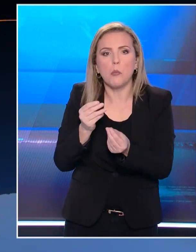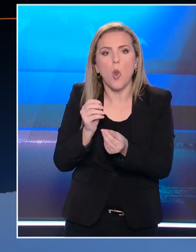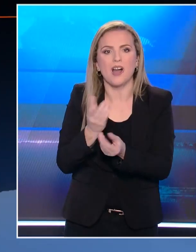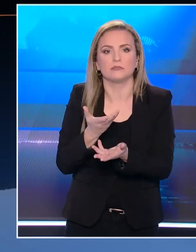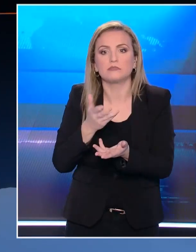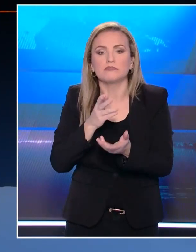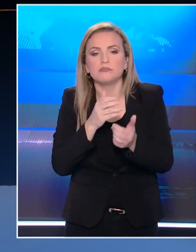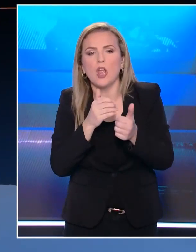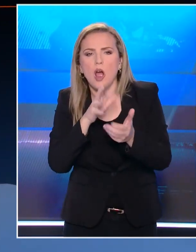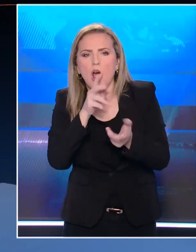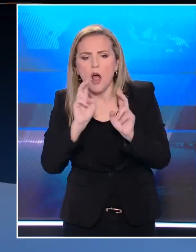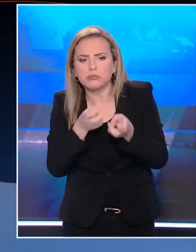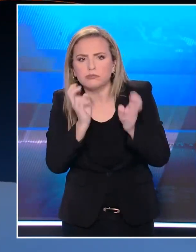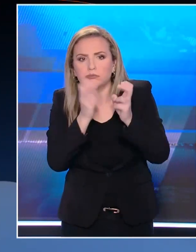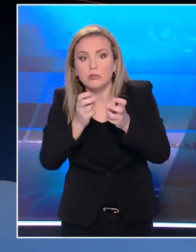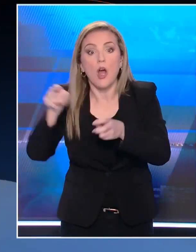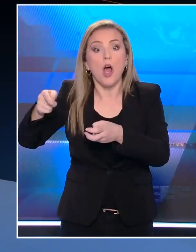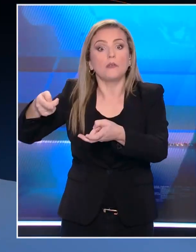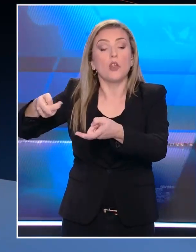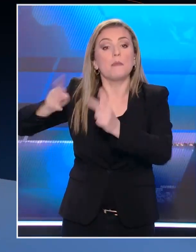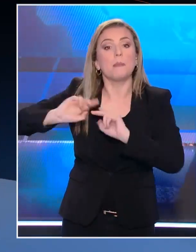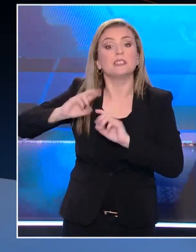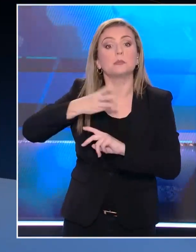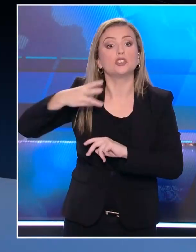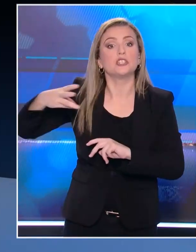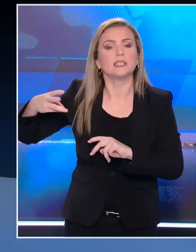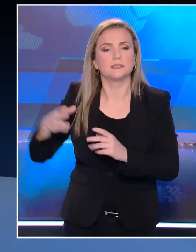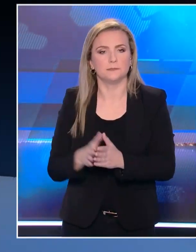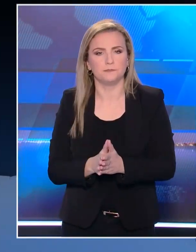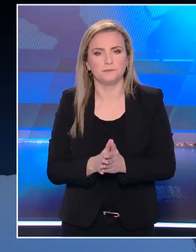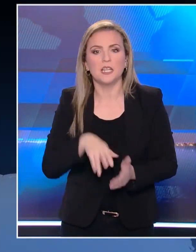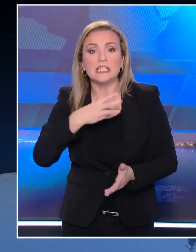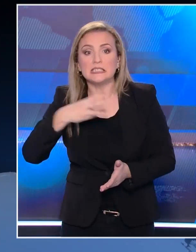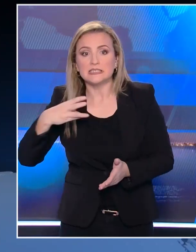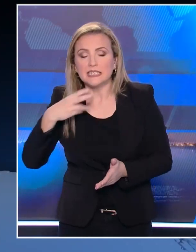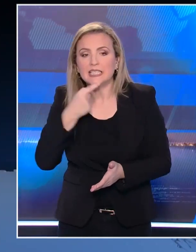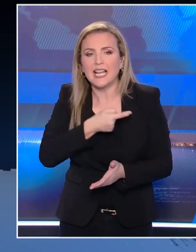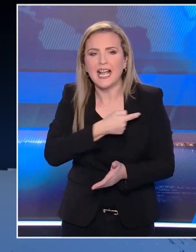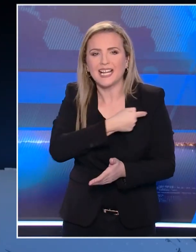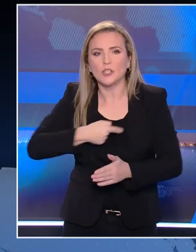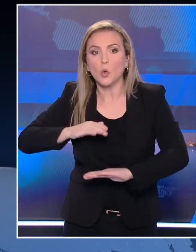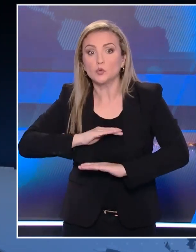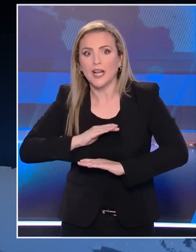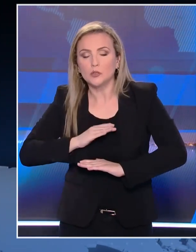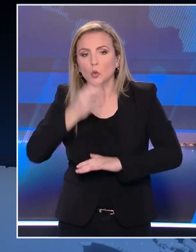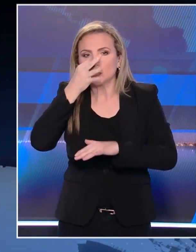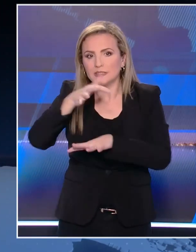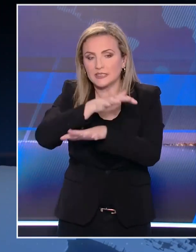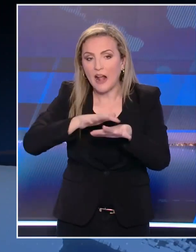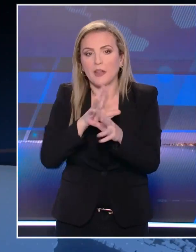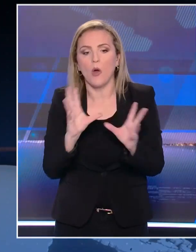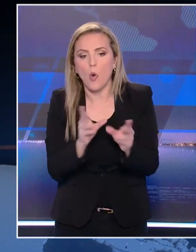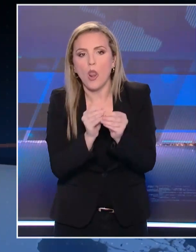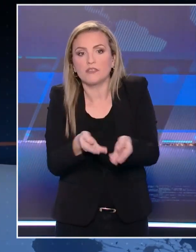μηνυμάτων και έχουμε αφωνία. Σε τόνη συγκάλυψης, το πεντάγωνο του κ. Φλόρου διακομωδείται όπως αντιλαμβάνεστε και όχι μόνο αυτό, η Βουλή του κ.